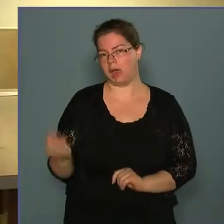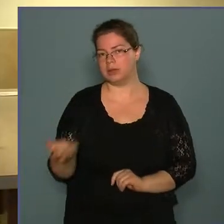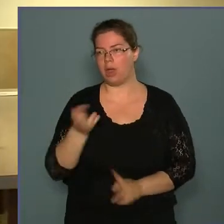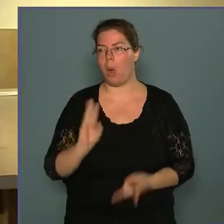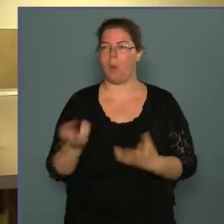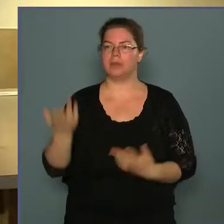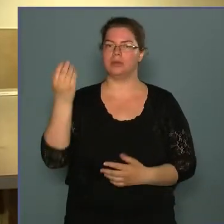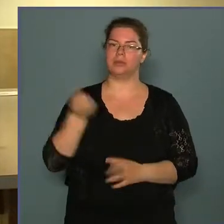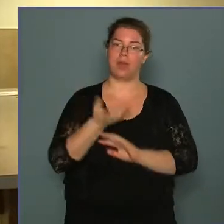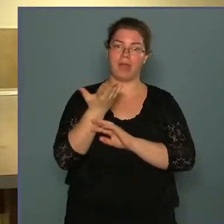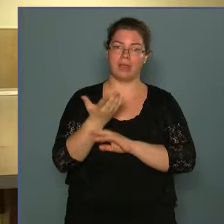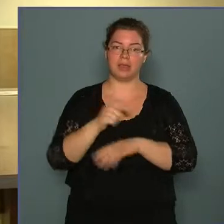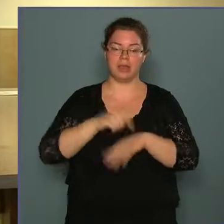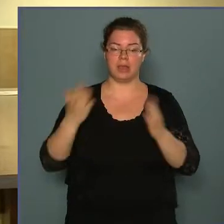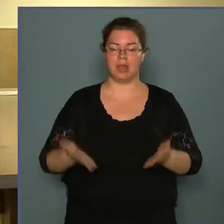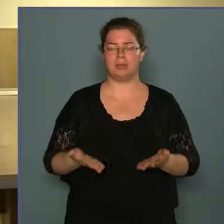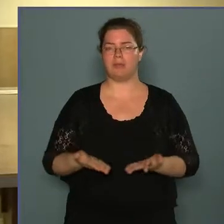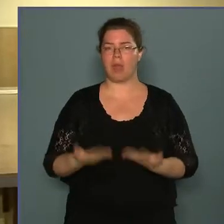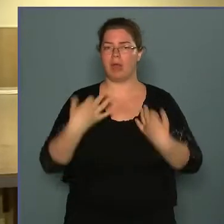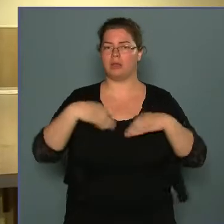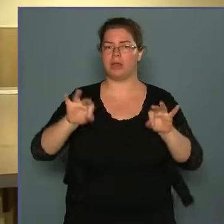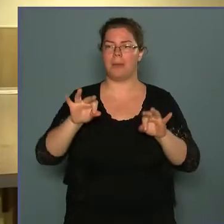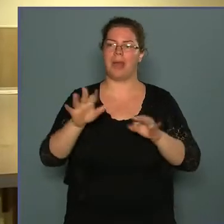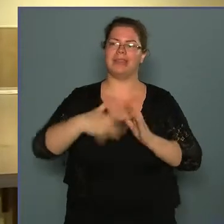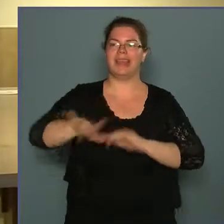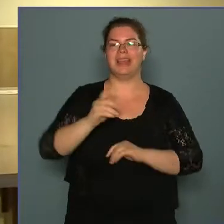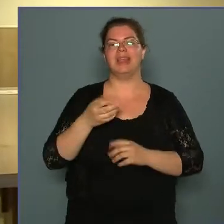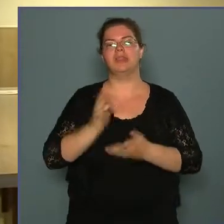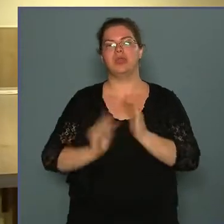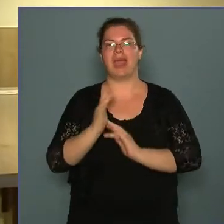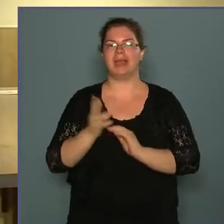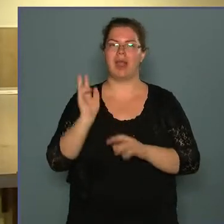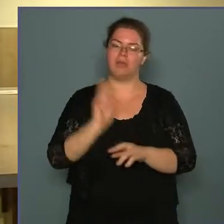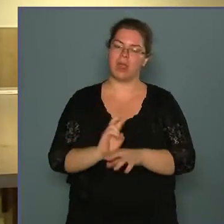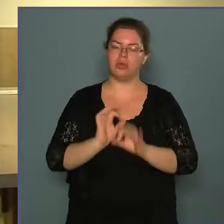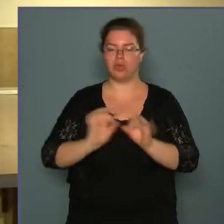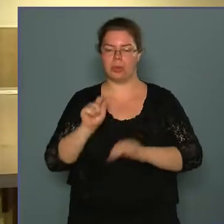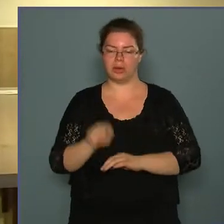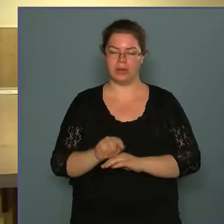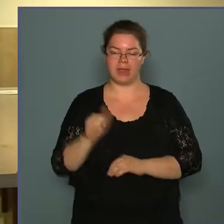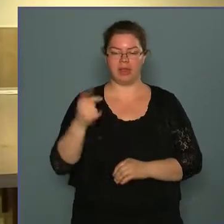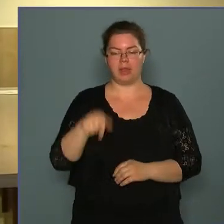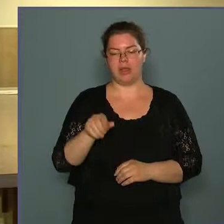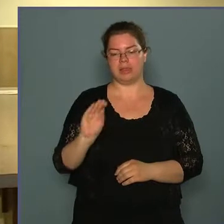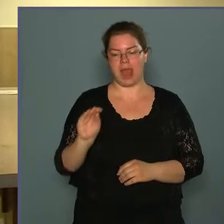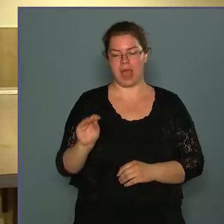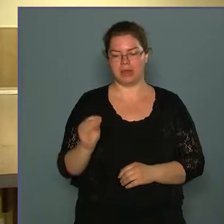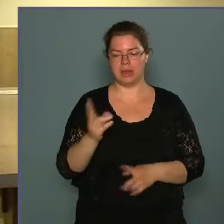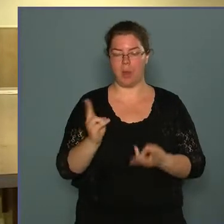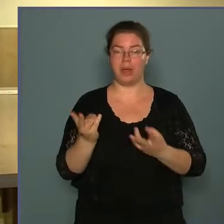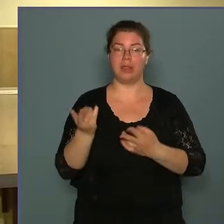tavaszi idényben a szabadtéri tüzekre figyelünk jobban oda, és ez azt jelenti, hogy